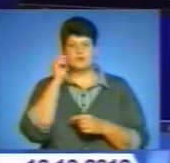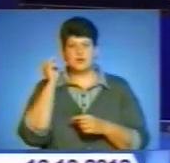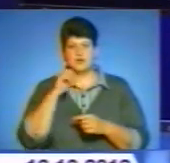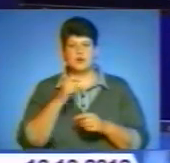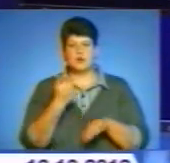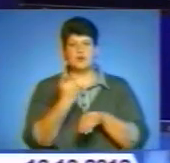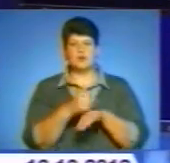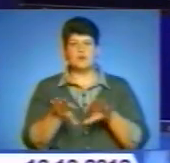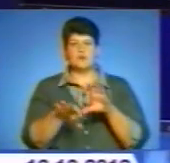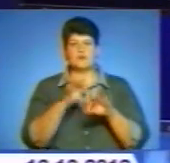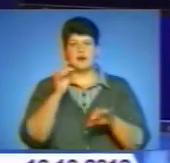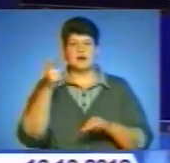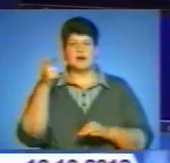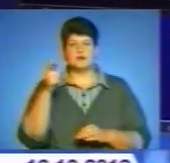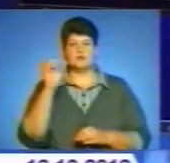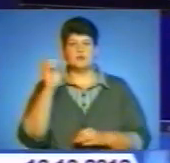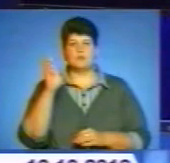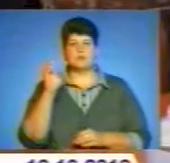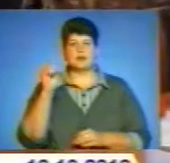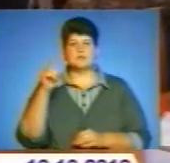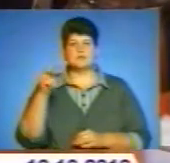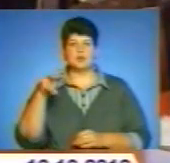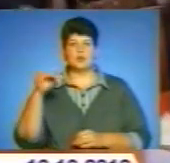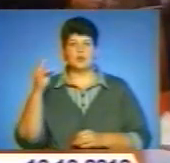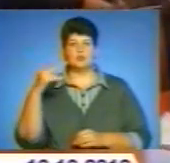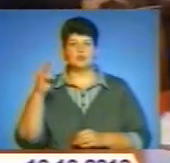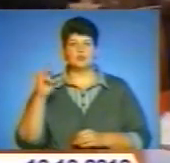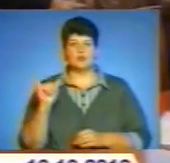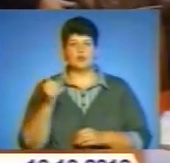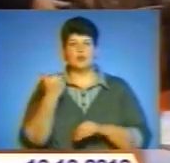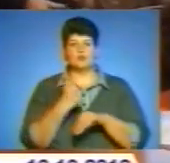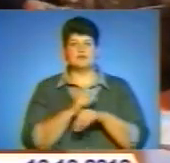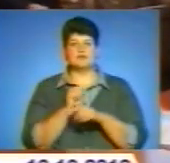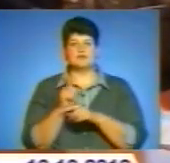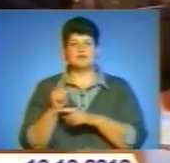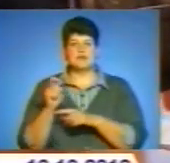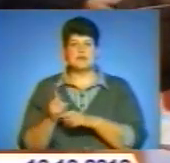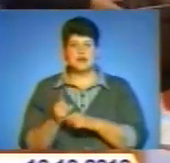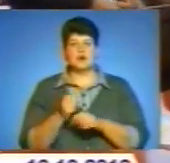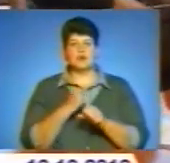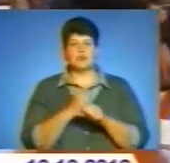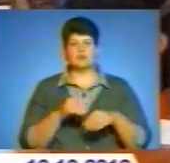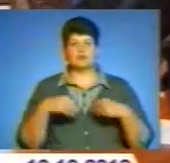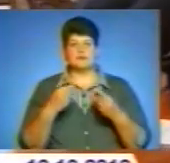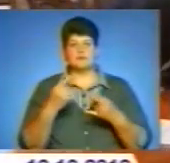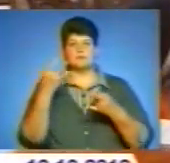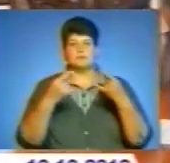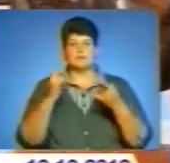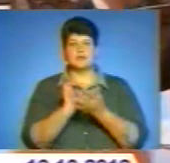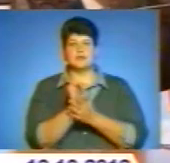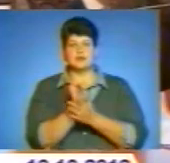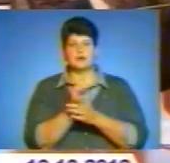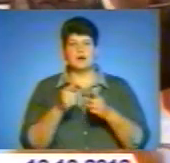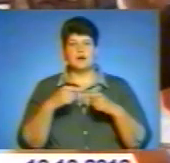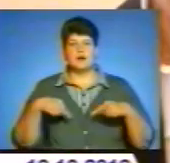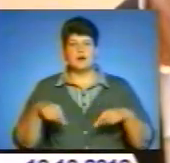Головою обрали відомого телевізійного продюсера, заслуженого журналіста України Ганну Безлюдну. Головне завдання новоствореної Федерації